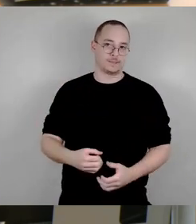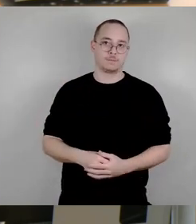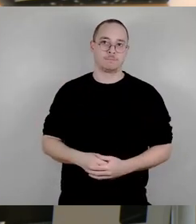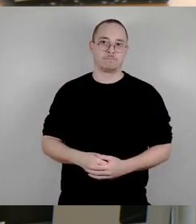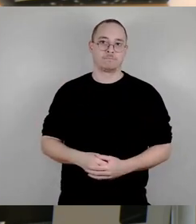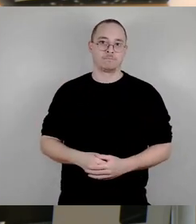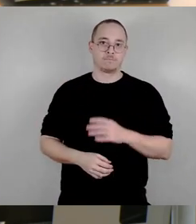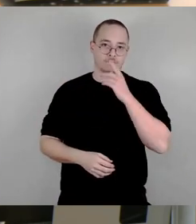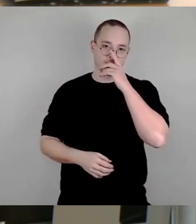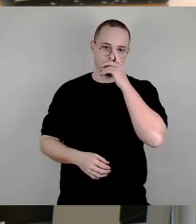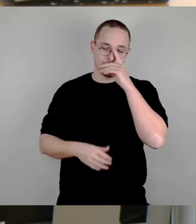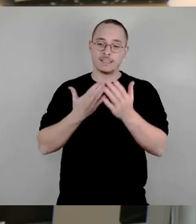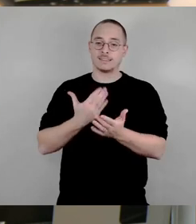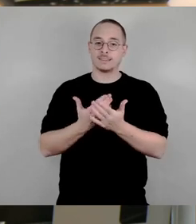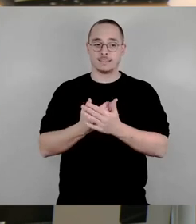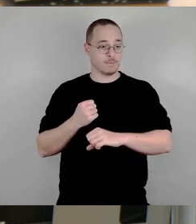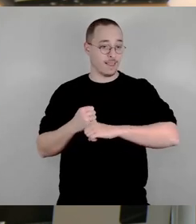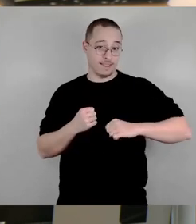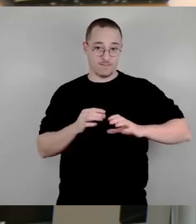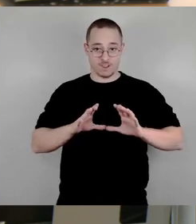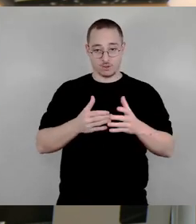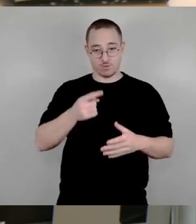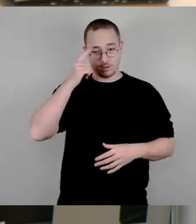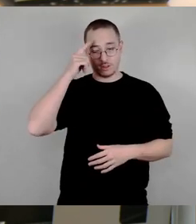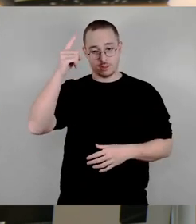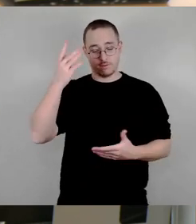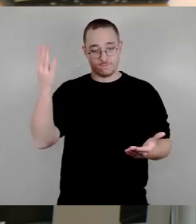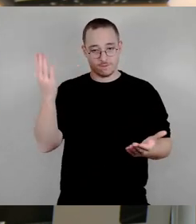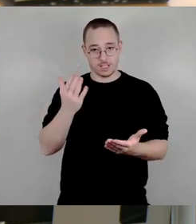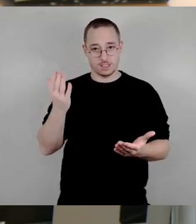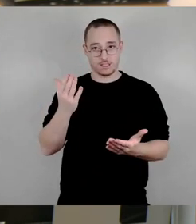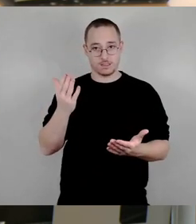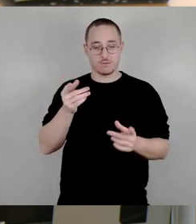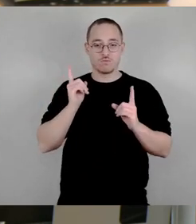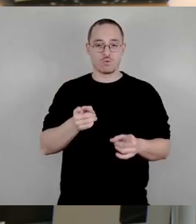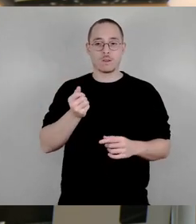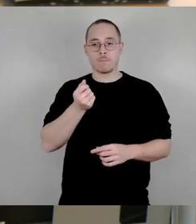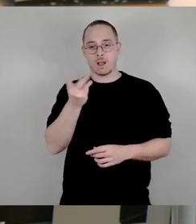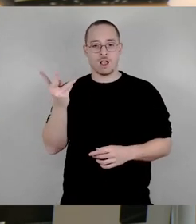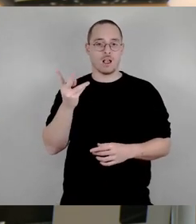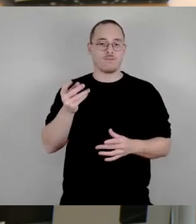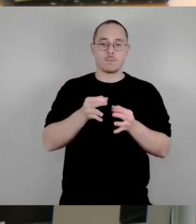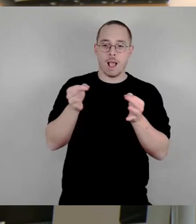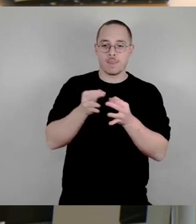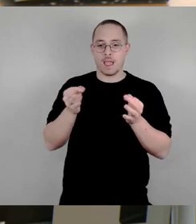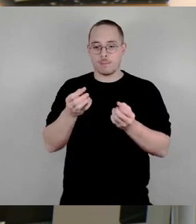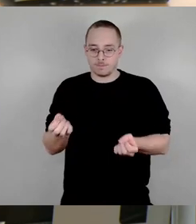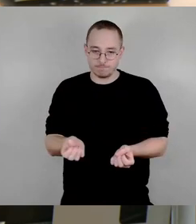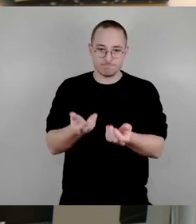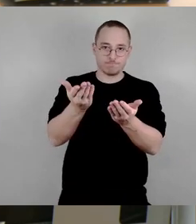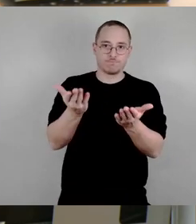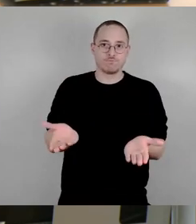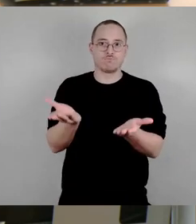dass die notwendigen Maßnahmen veranlasst werden müssen, um den öffentlichen Badebetrieb im